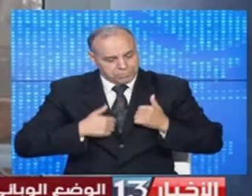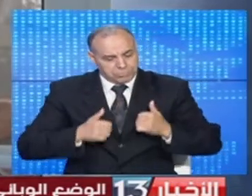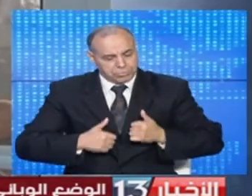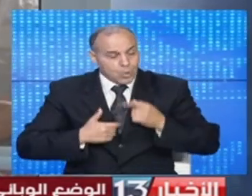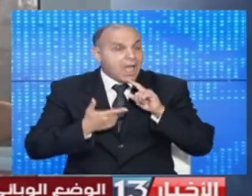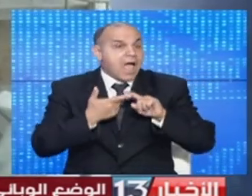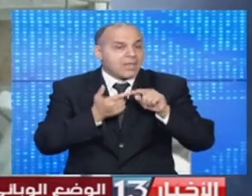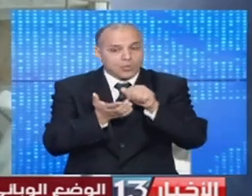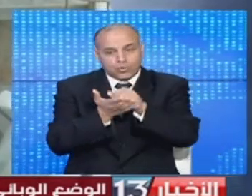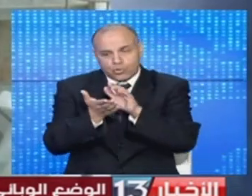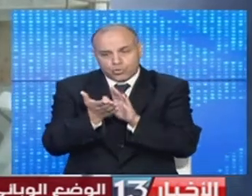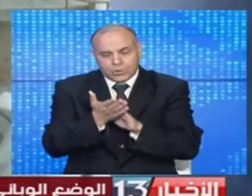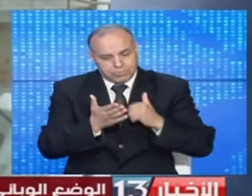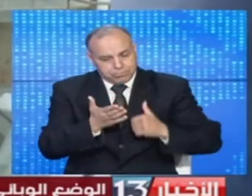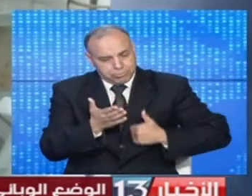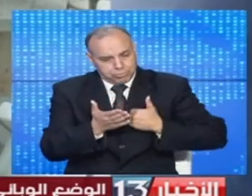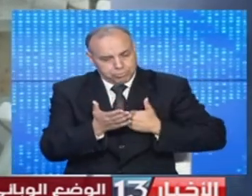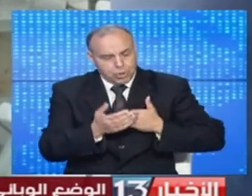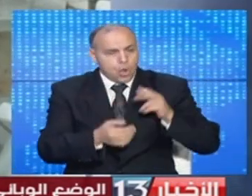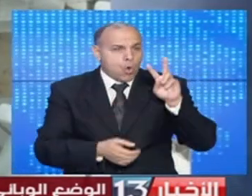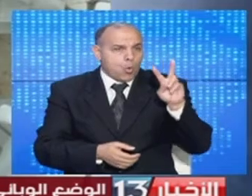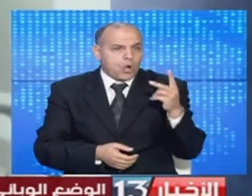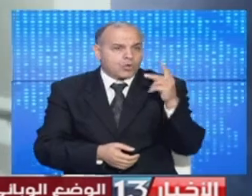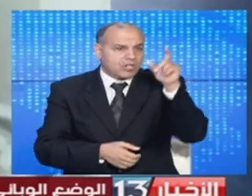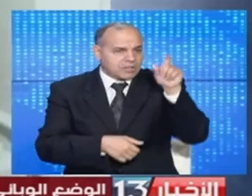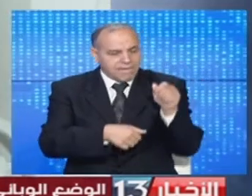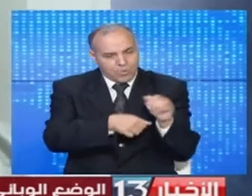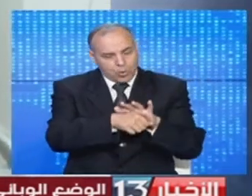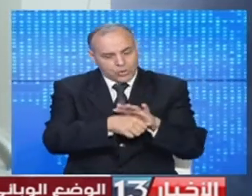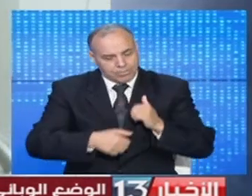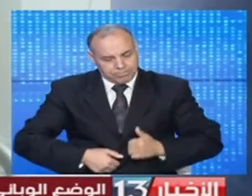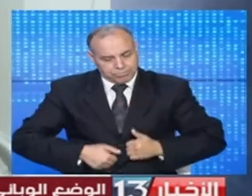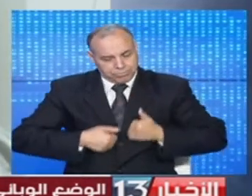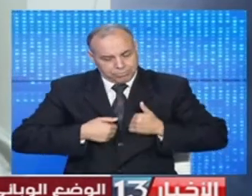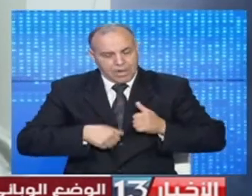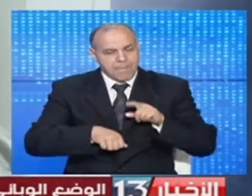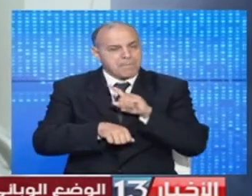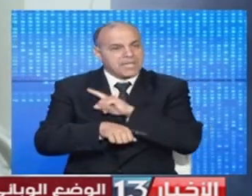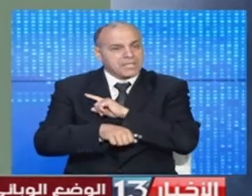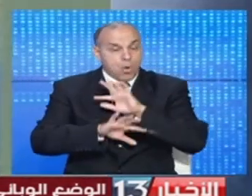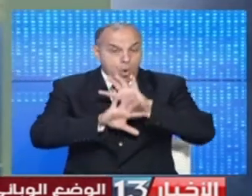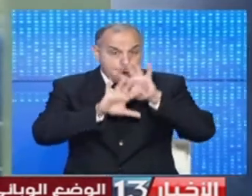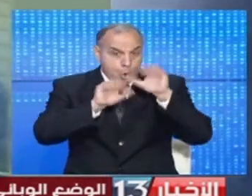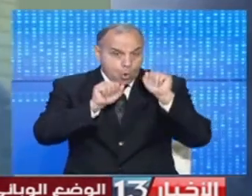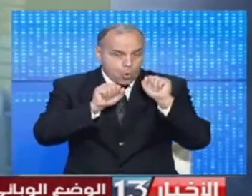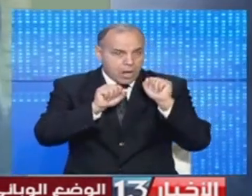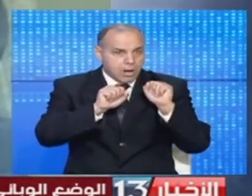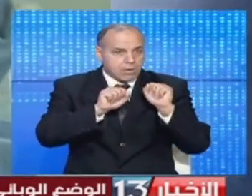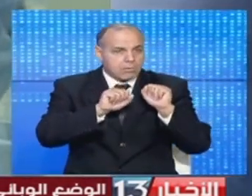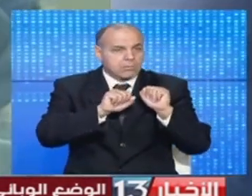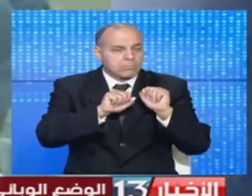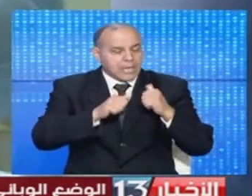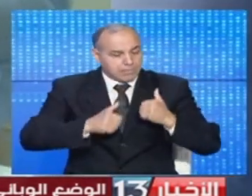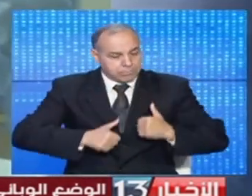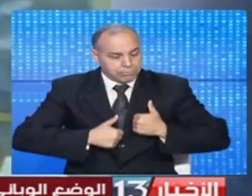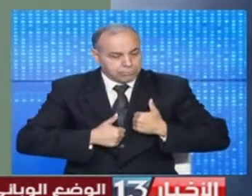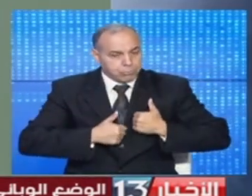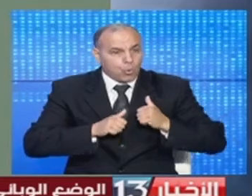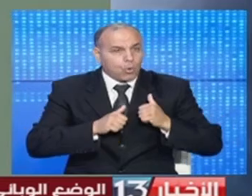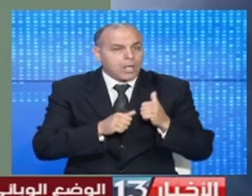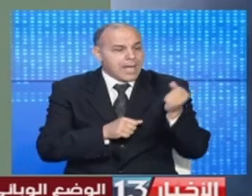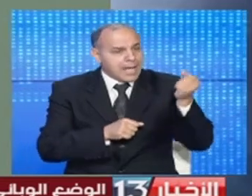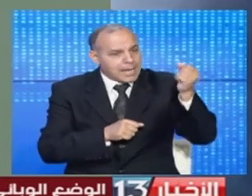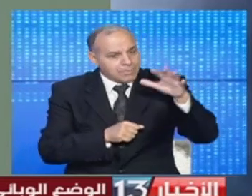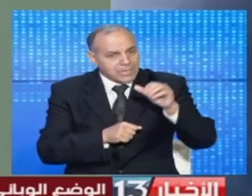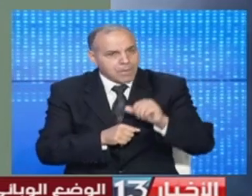حيث سجل تعافية واحد وعشرين مصاب بالفيروس بالولاية ليرتفي عدد حالات الشفاء إلى